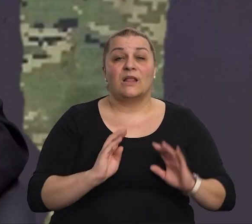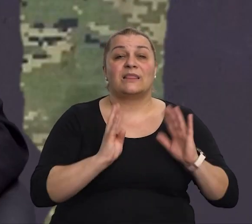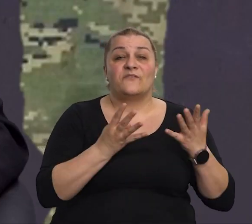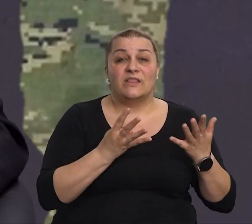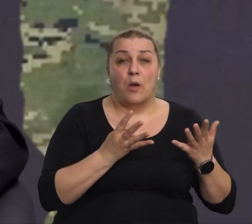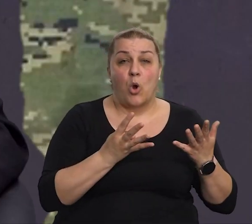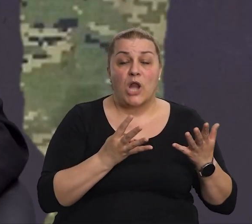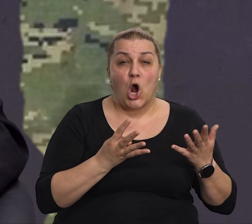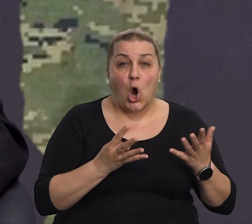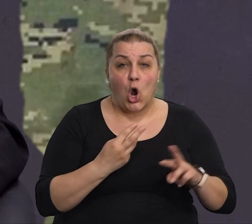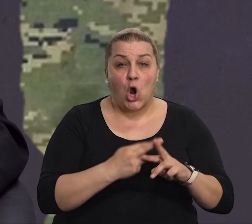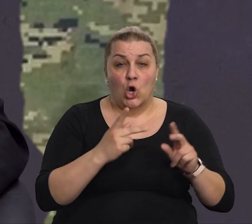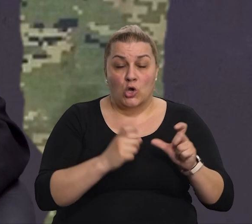smo,